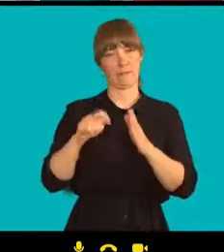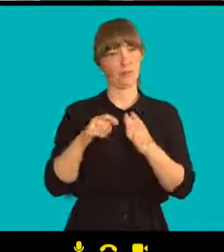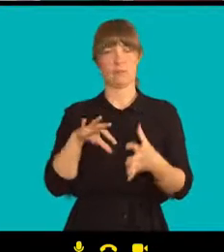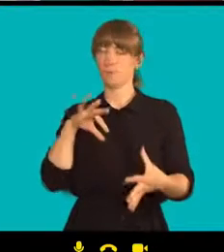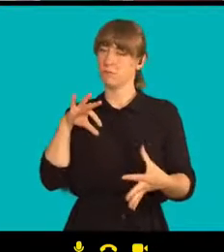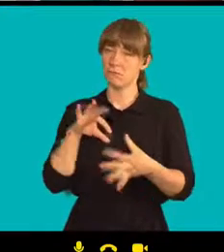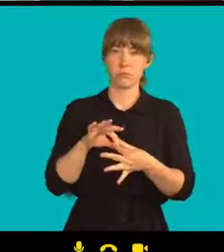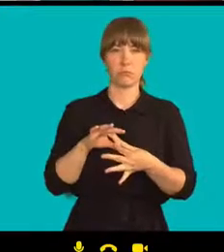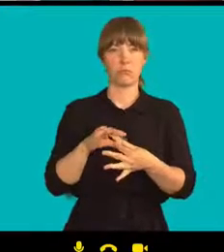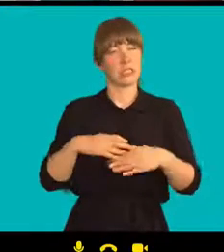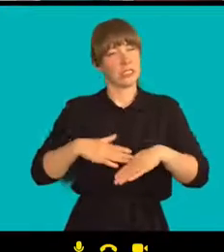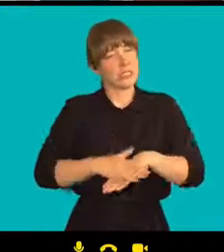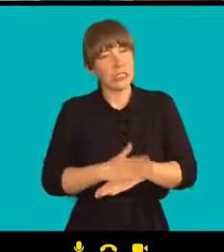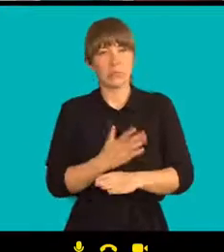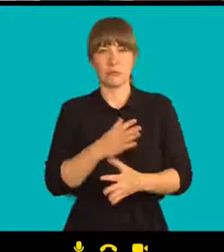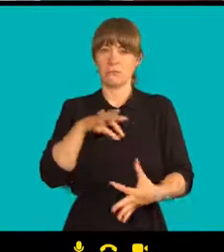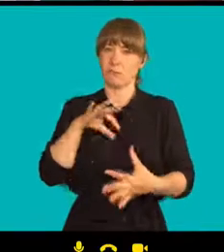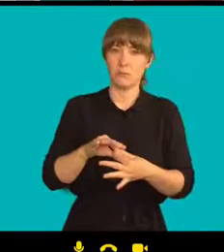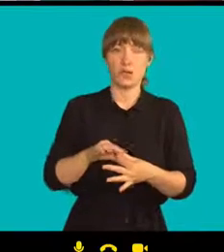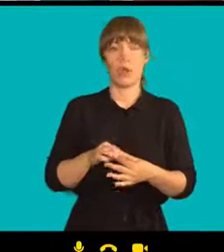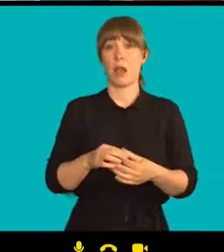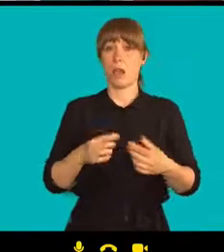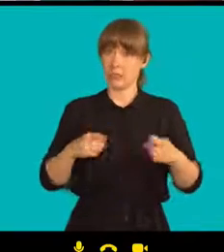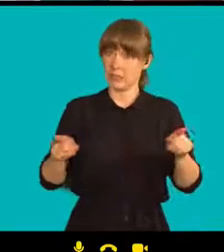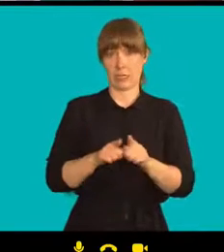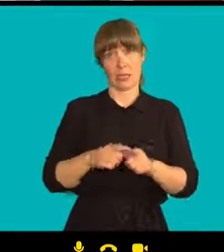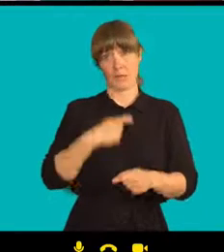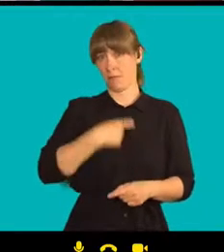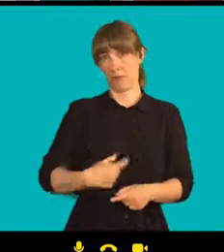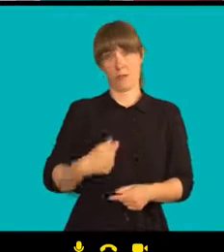A bylo to a je to a bude to osobní i pro mě.